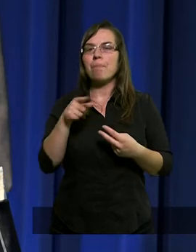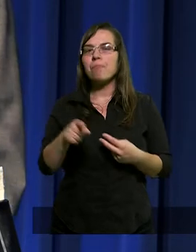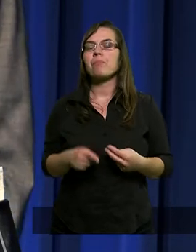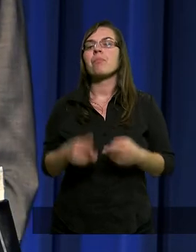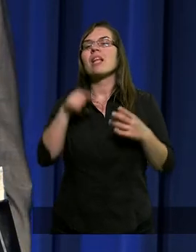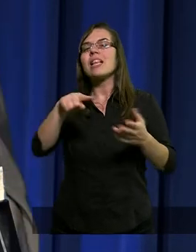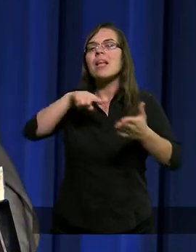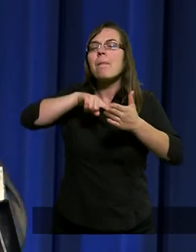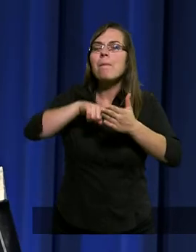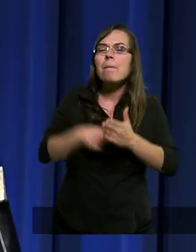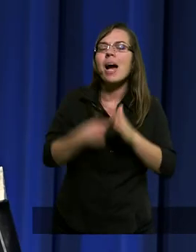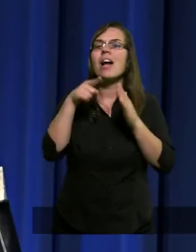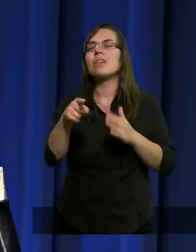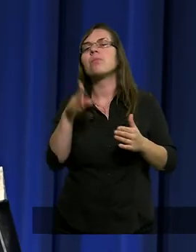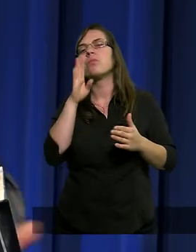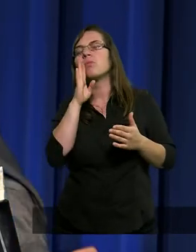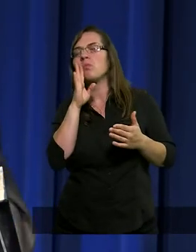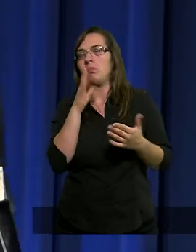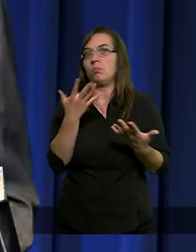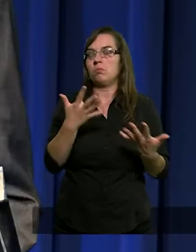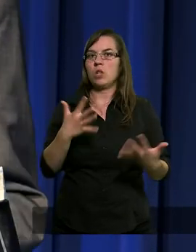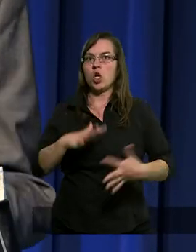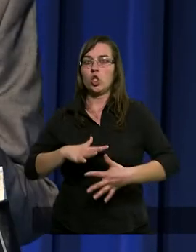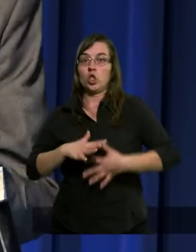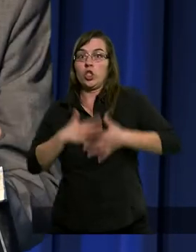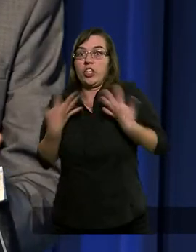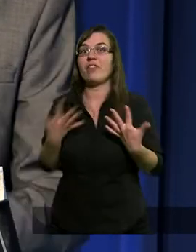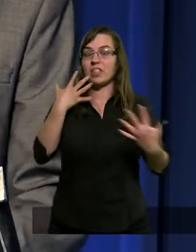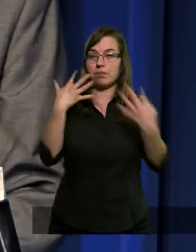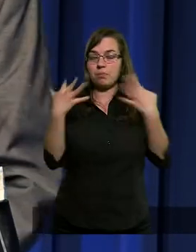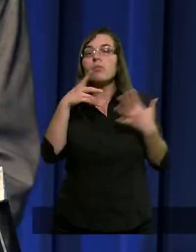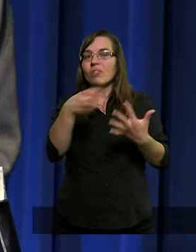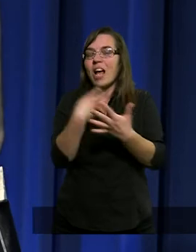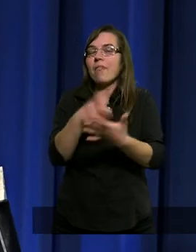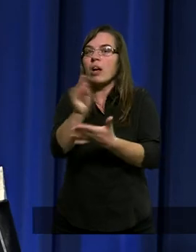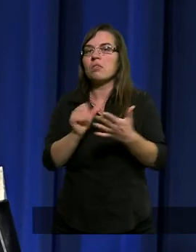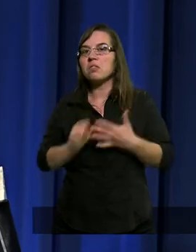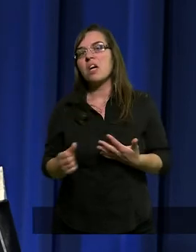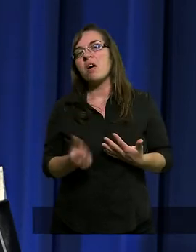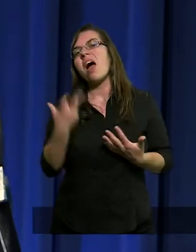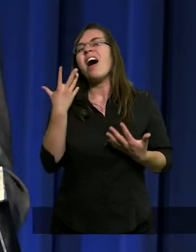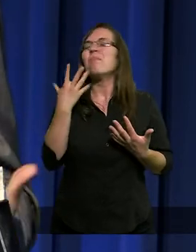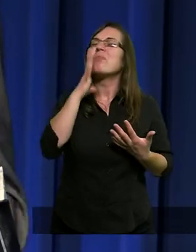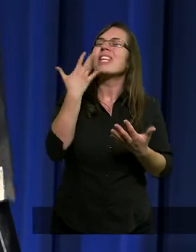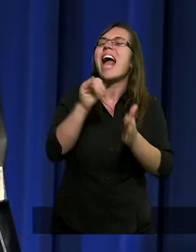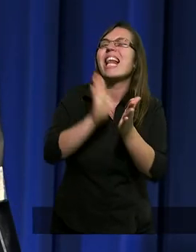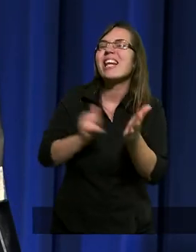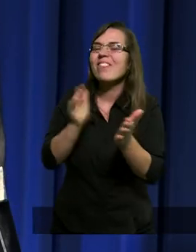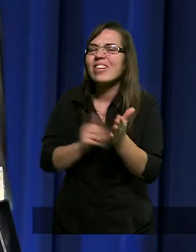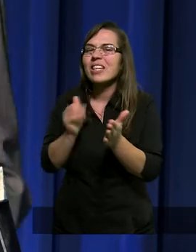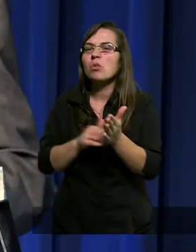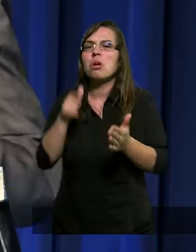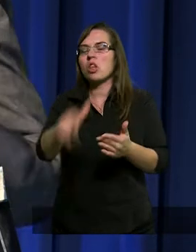tym razem to jakoś tak dziwnie wyglądało. To jest w Ewangeliach opisane. Nietypowo.